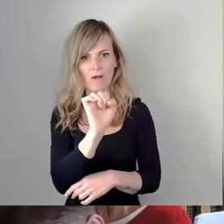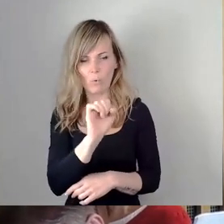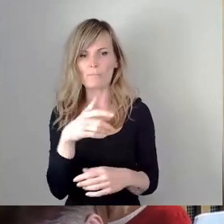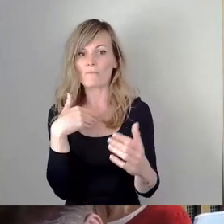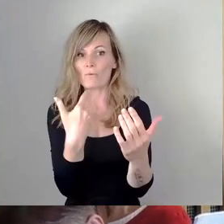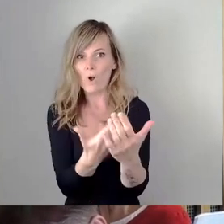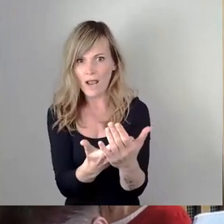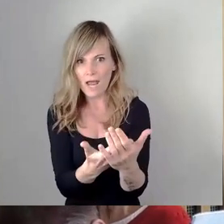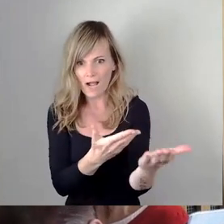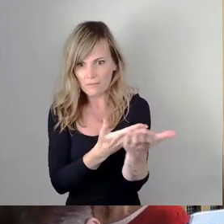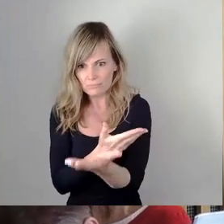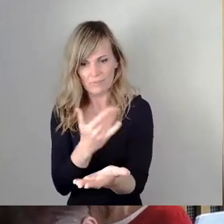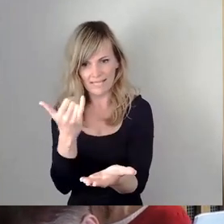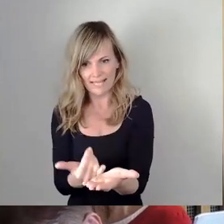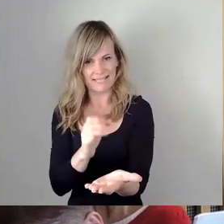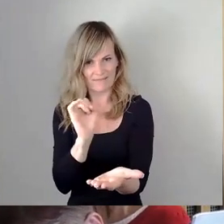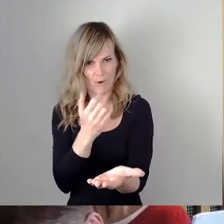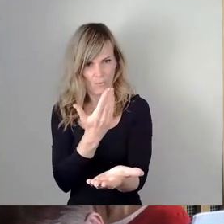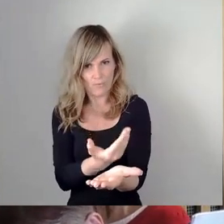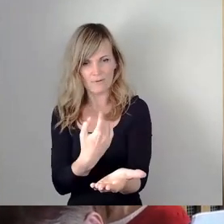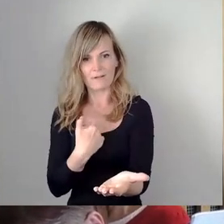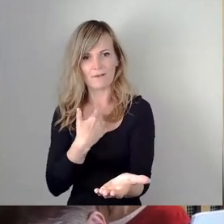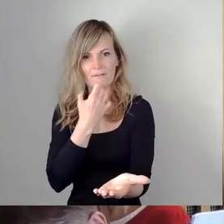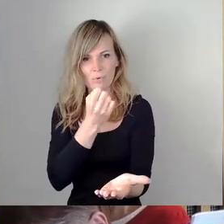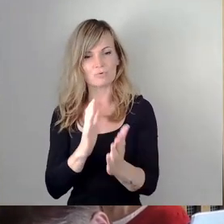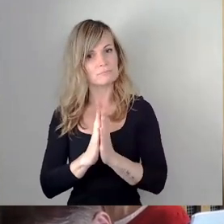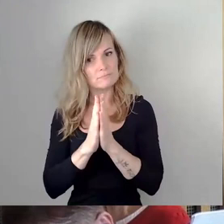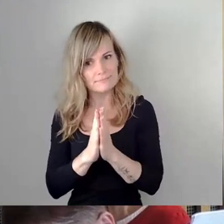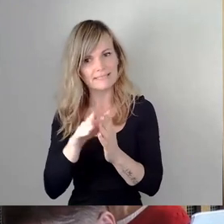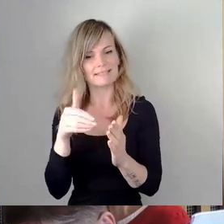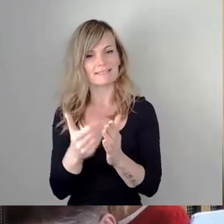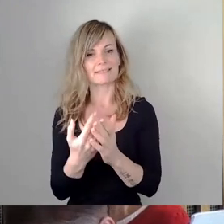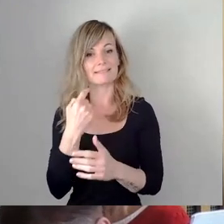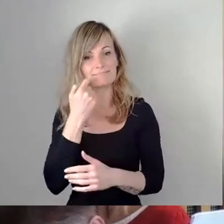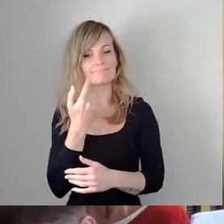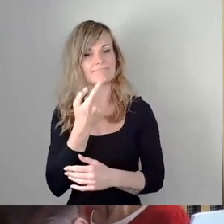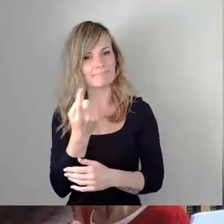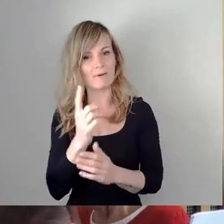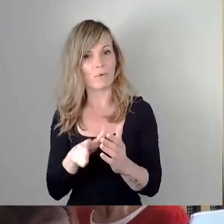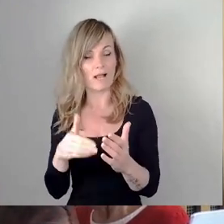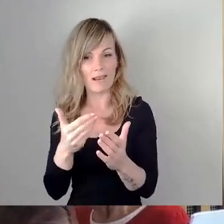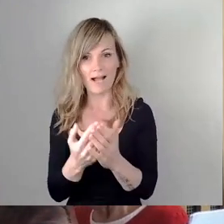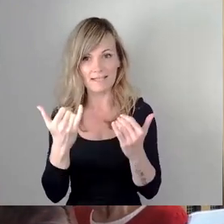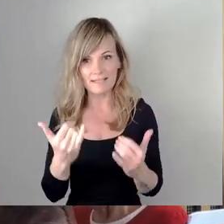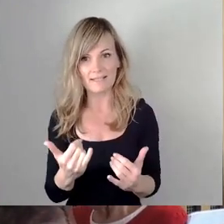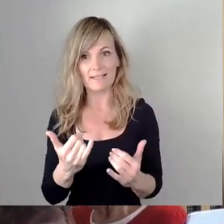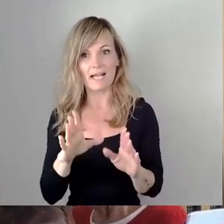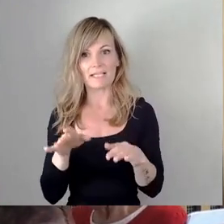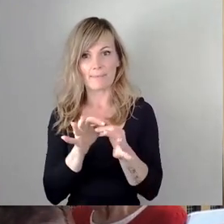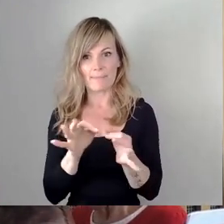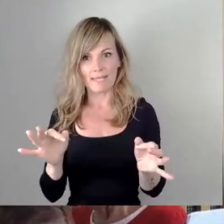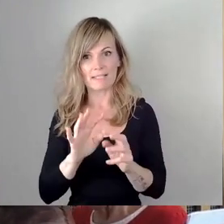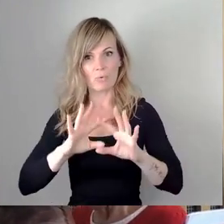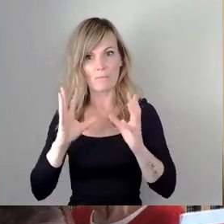dem Rat hier vorschlägt. Und ich möchte darum bitten, dass entsprechend die Vorlage hier in angemessenem Umfang